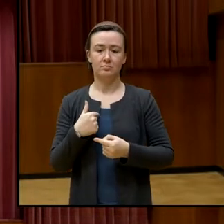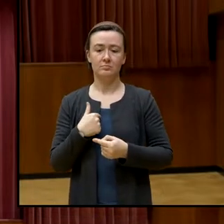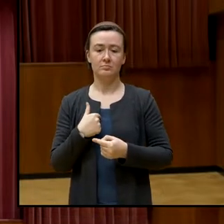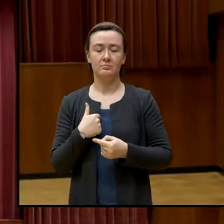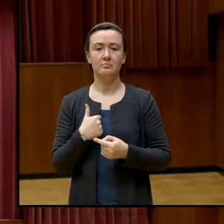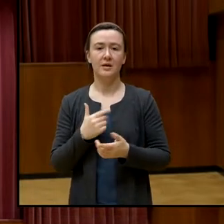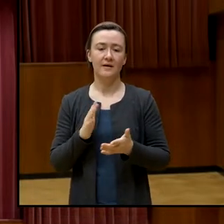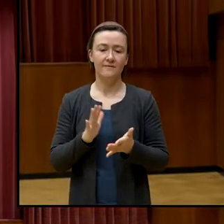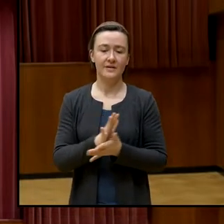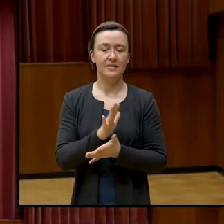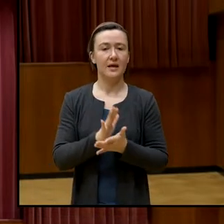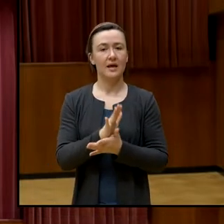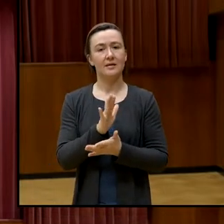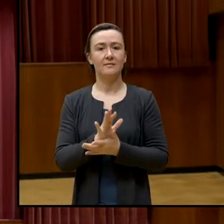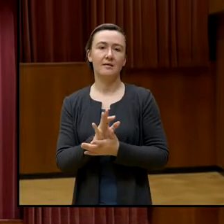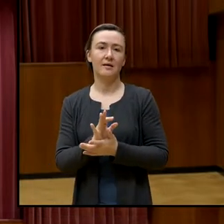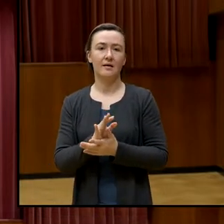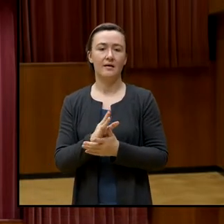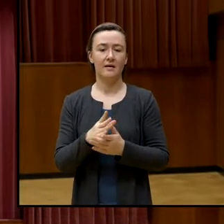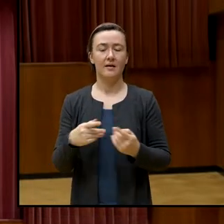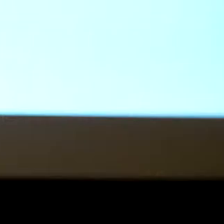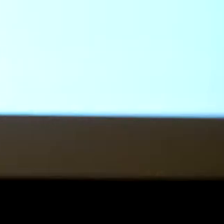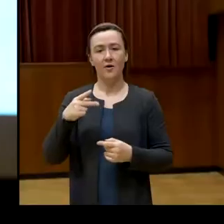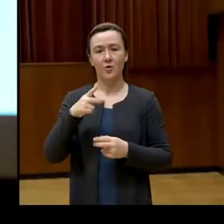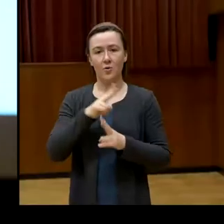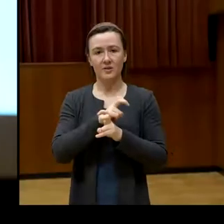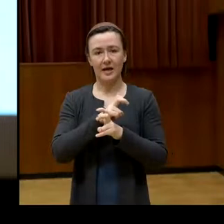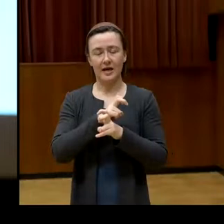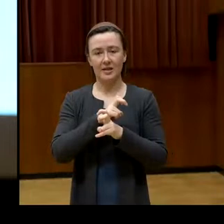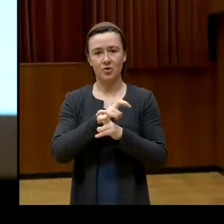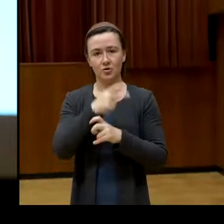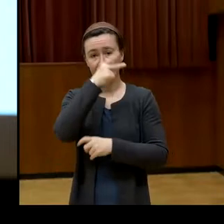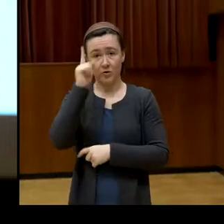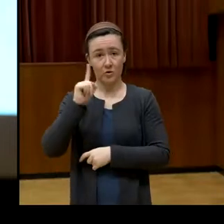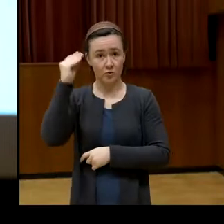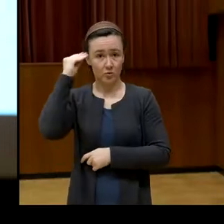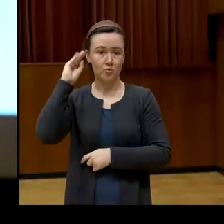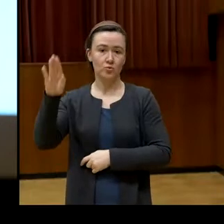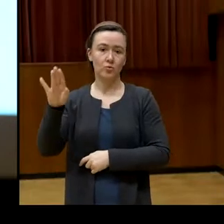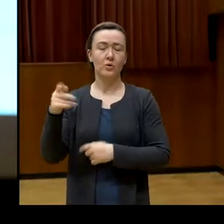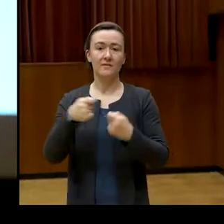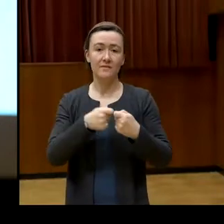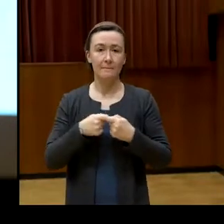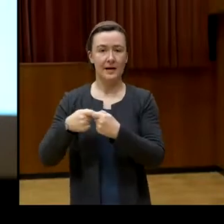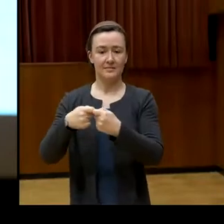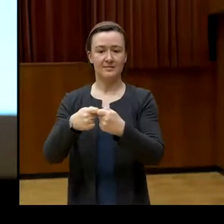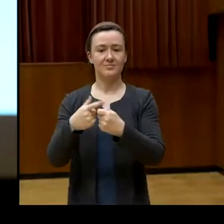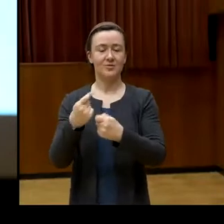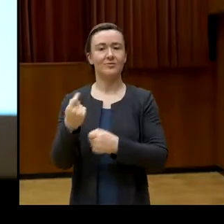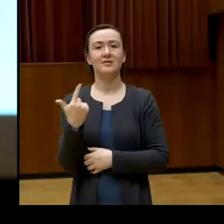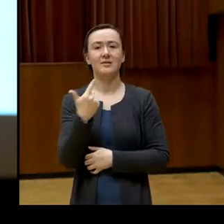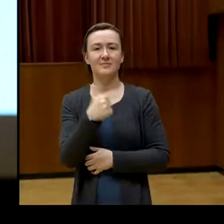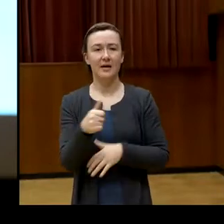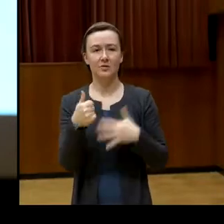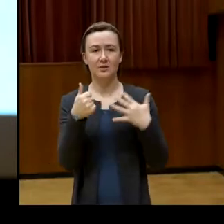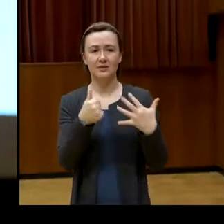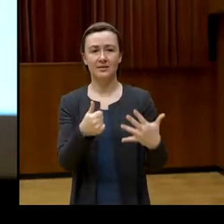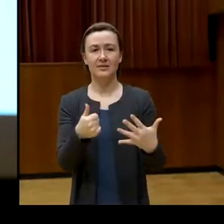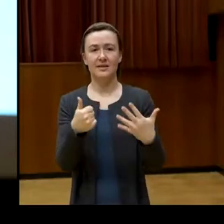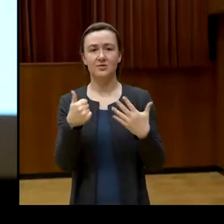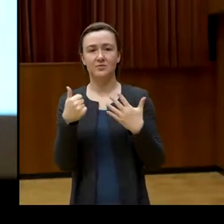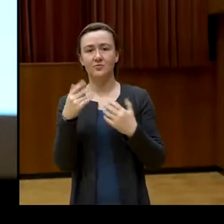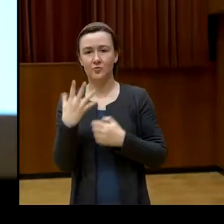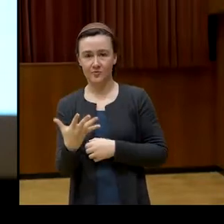Verbands Österreichischer Volkshochschulen, 256 Volkshochschulen an über 800 Standorten in